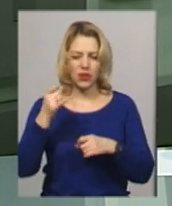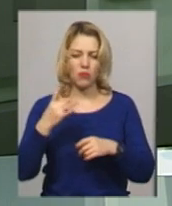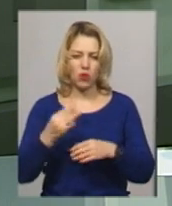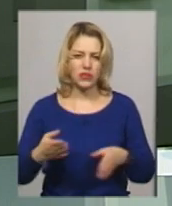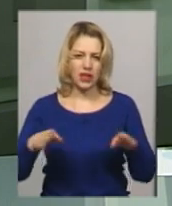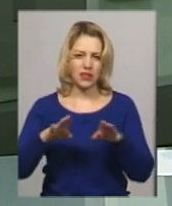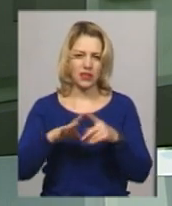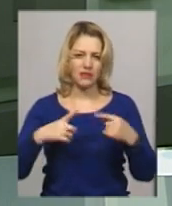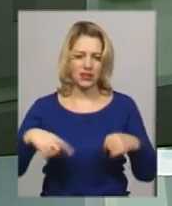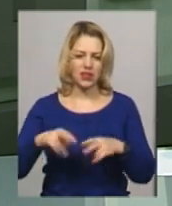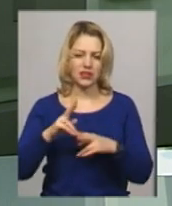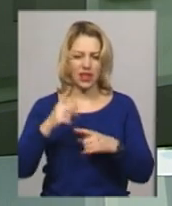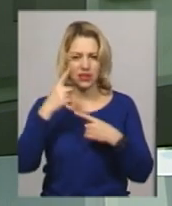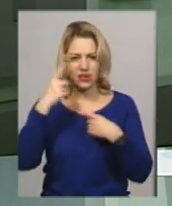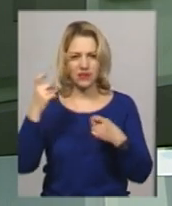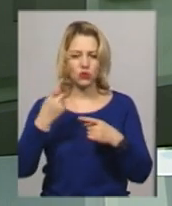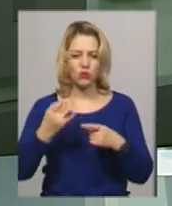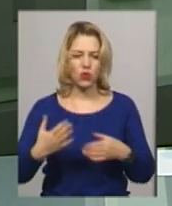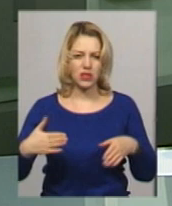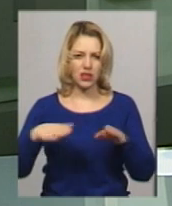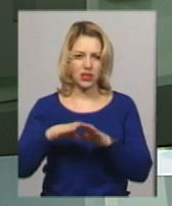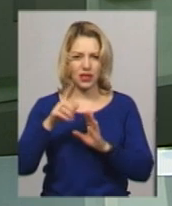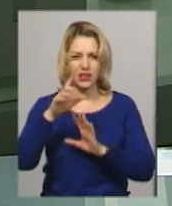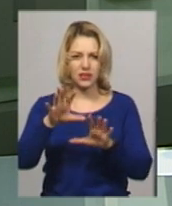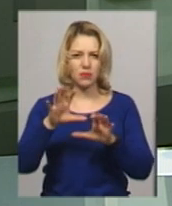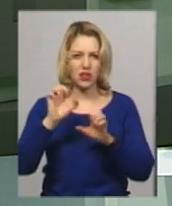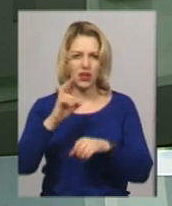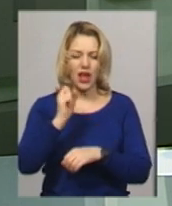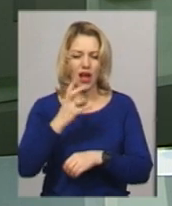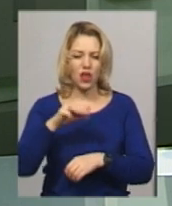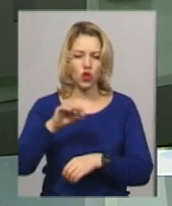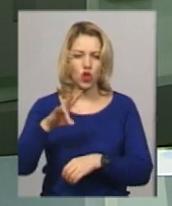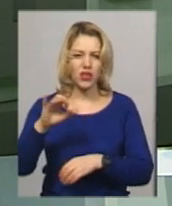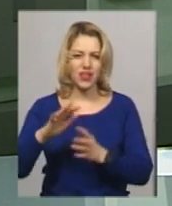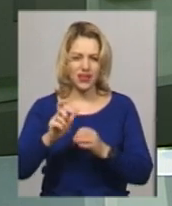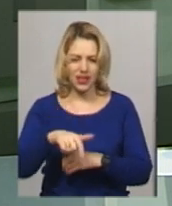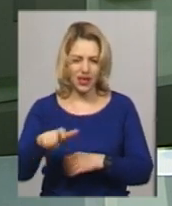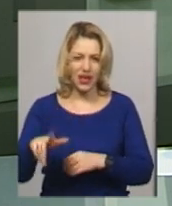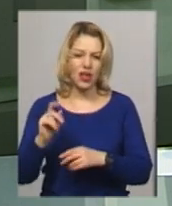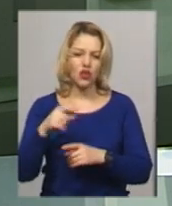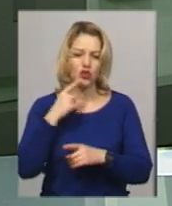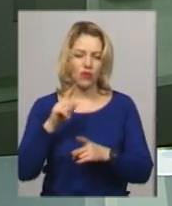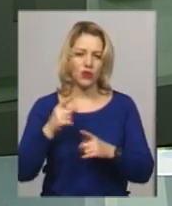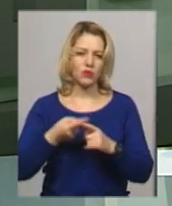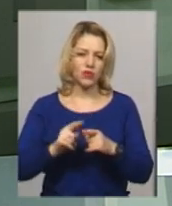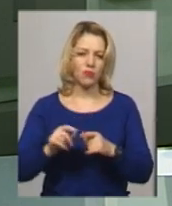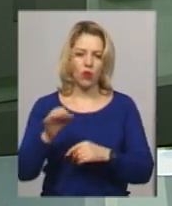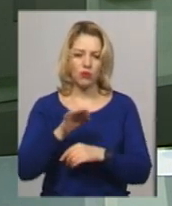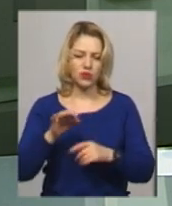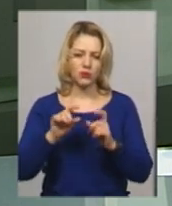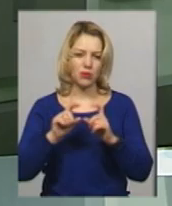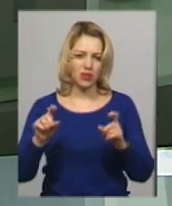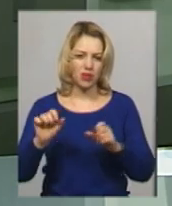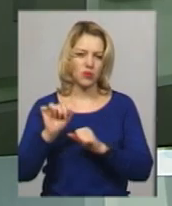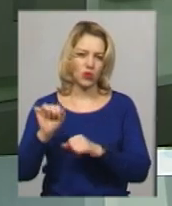звістку про закриття сприйняли у Антонінах та що про це говорять у обласному департаменті охорони здоров'я – далі у